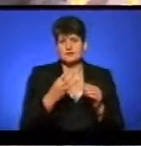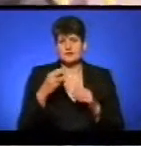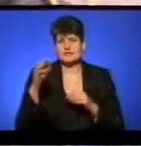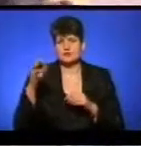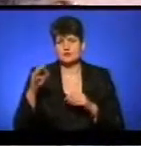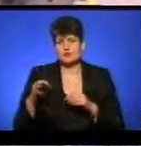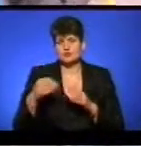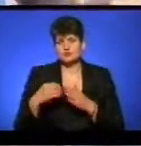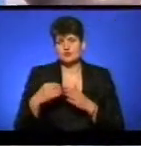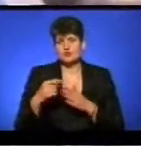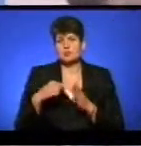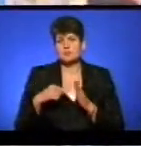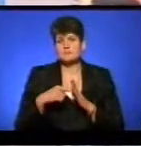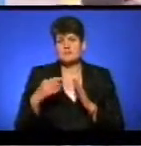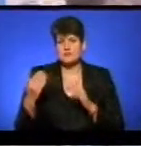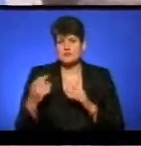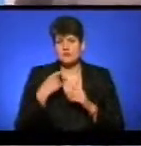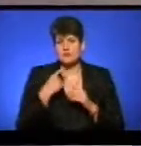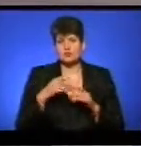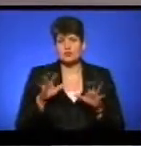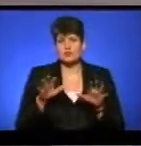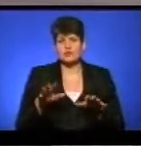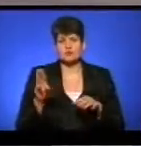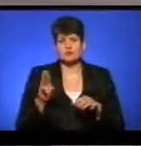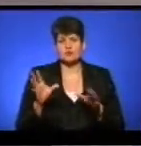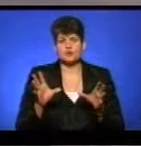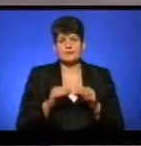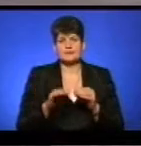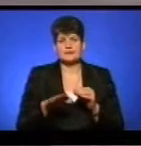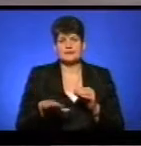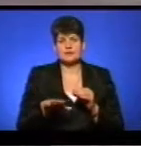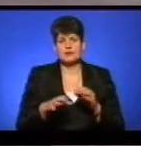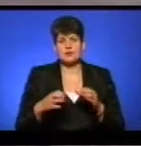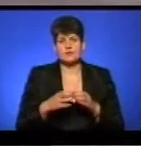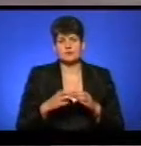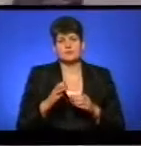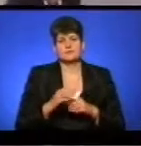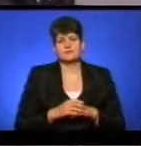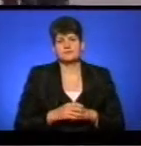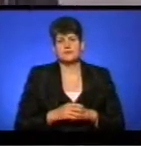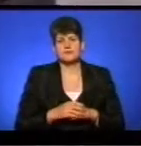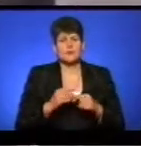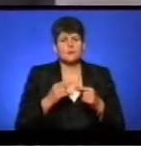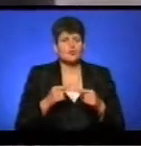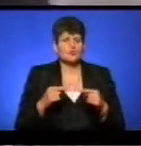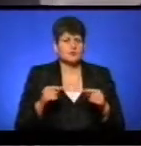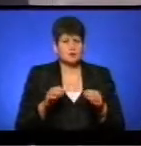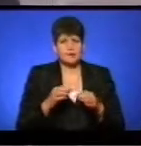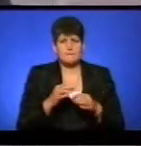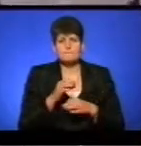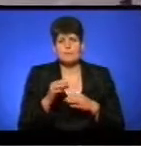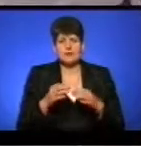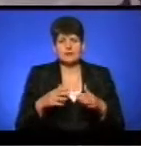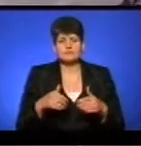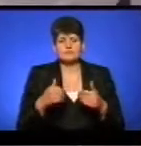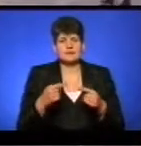із бюджету міста. Каже голова Шумської територіальної об'єднаної громади Володимир Плетюк. Будь-який проєкт, який пропонується